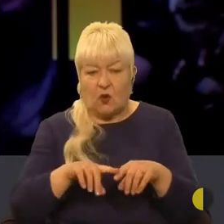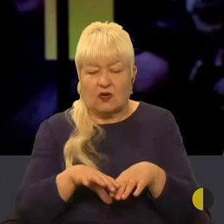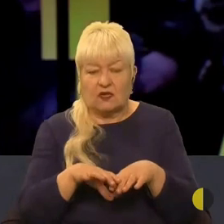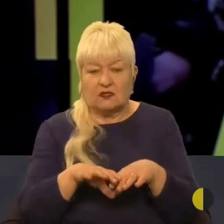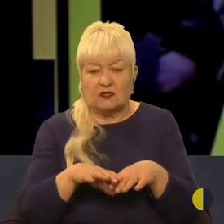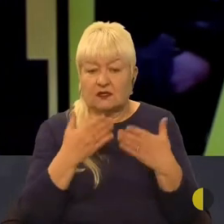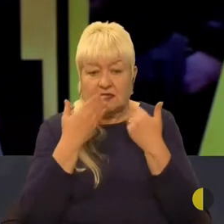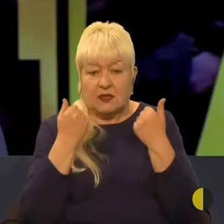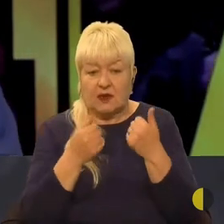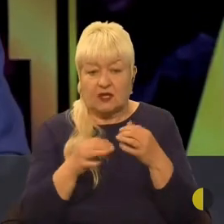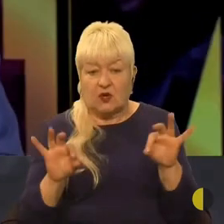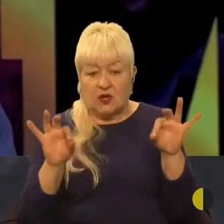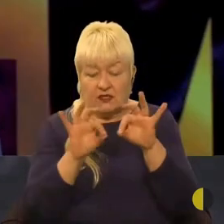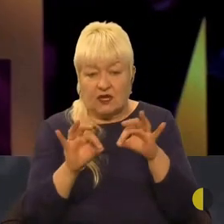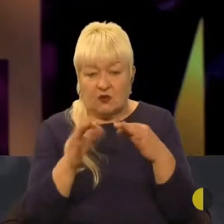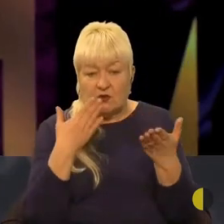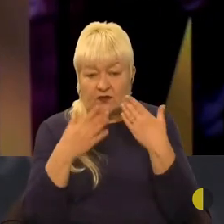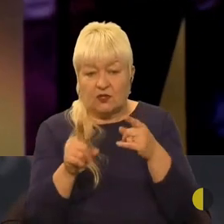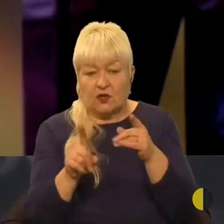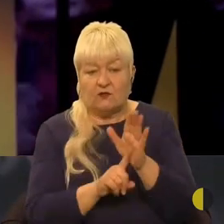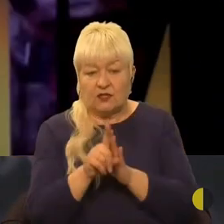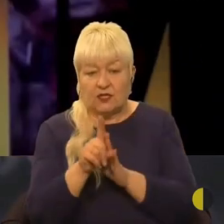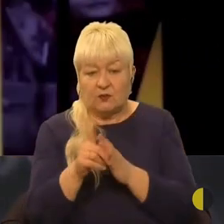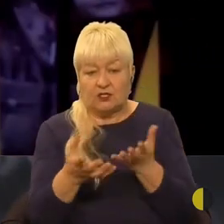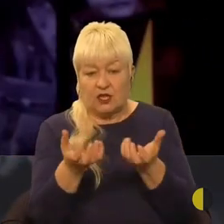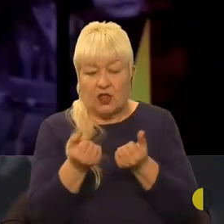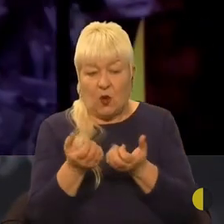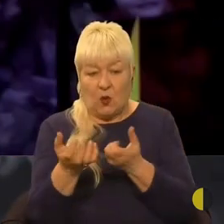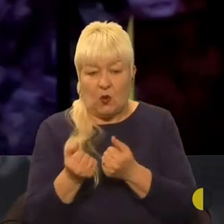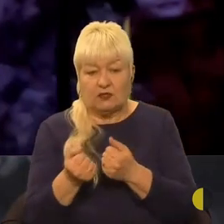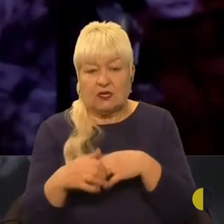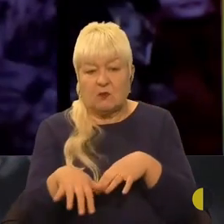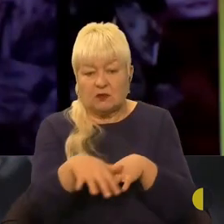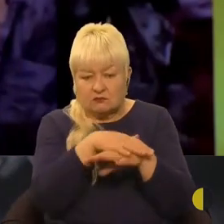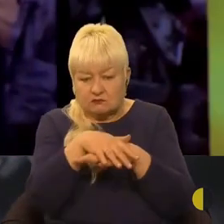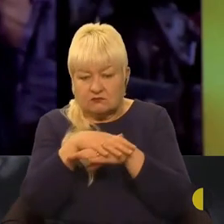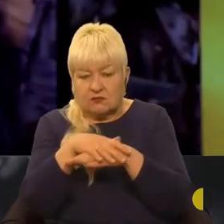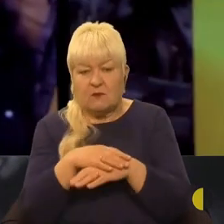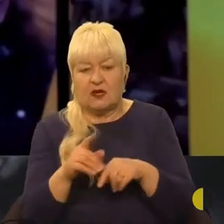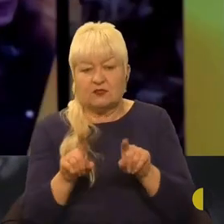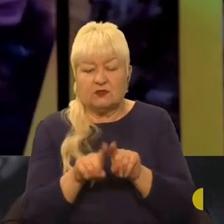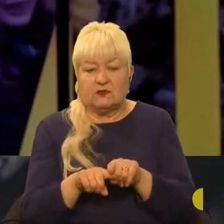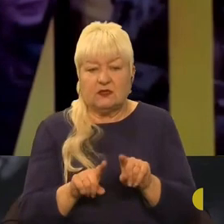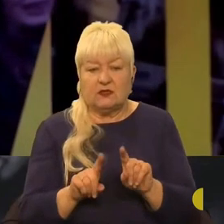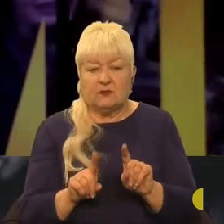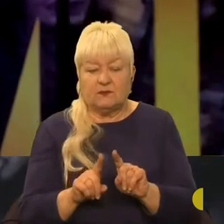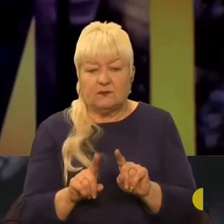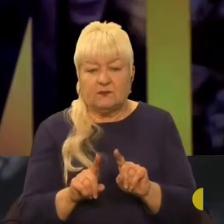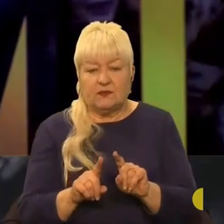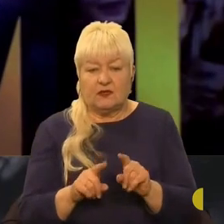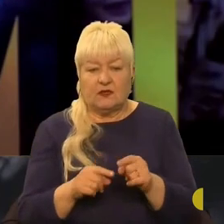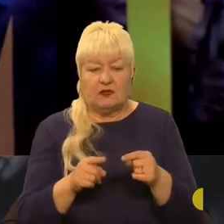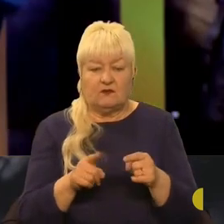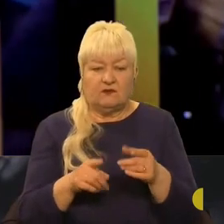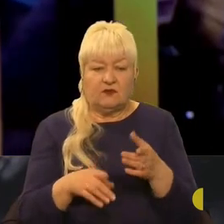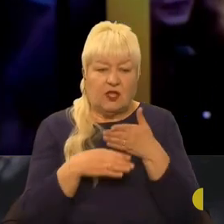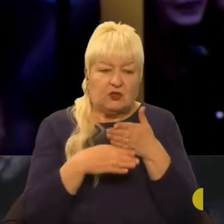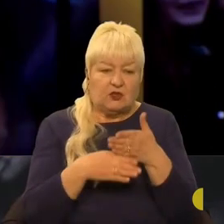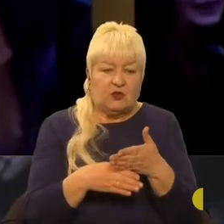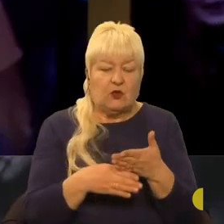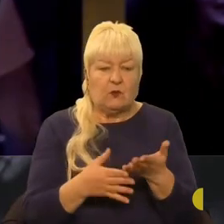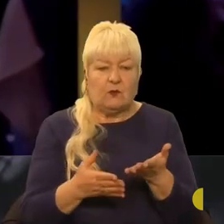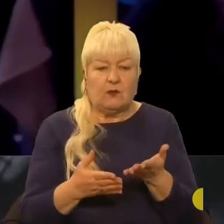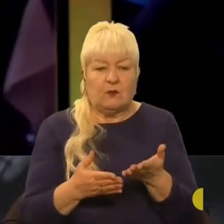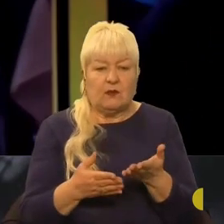відношення, вони почали отримувати масову застоснення, вони на виборчі попали в компанії, допомагали тим чи